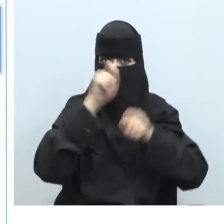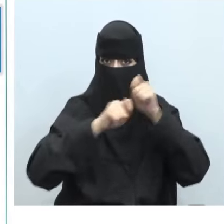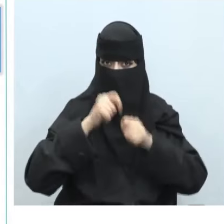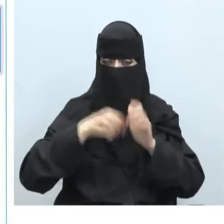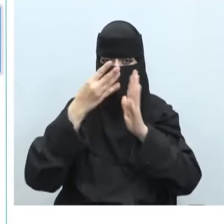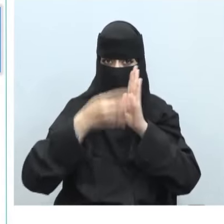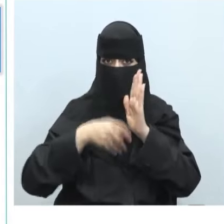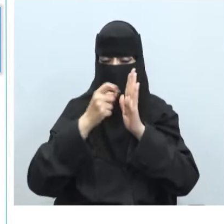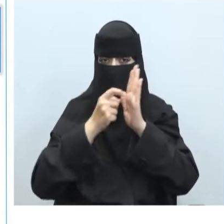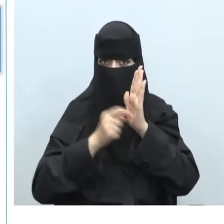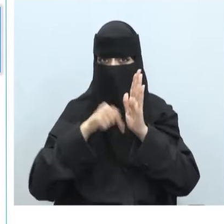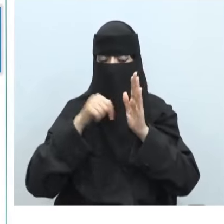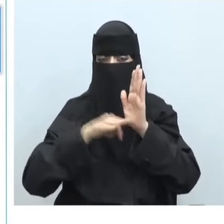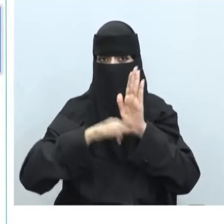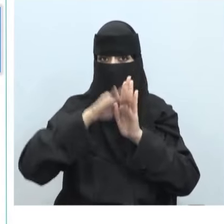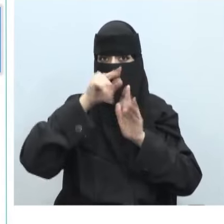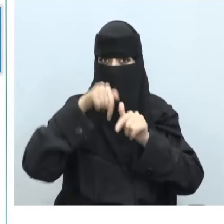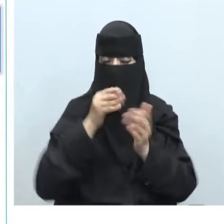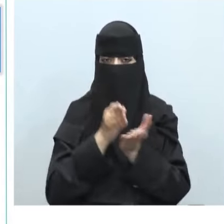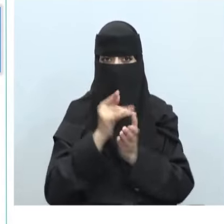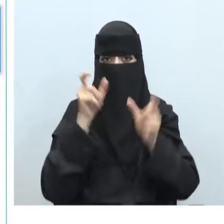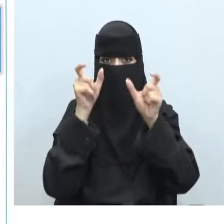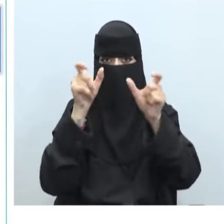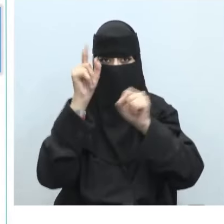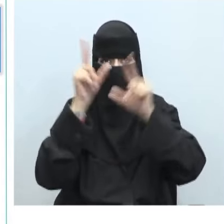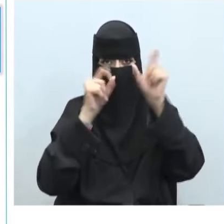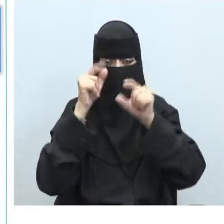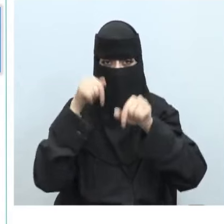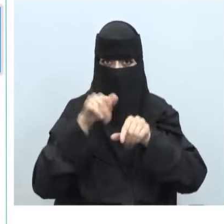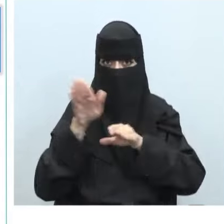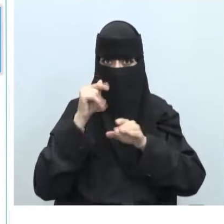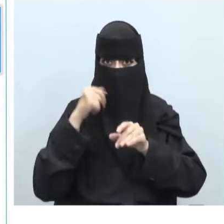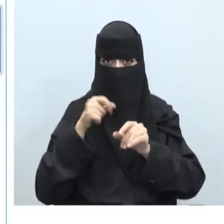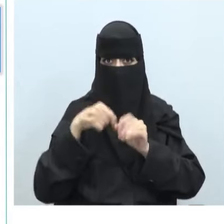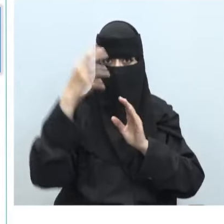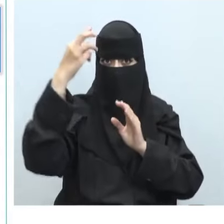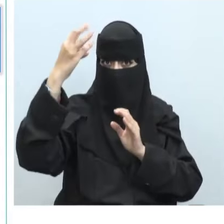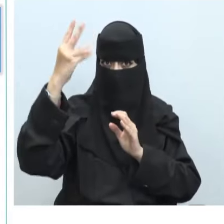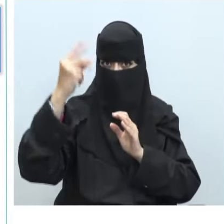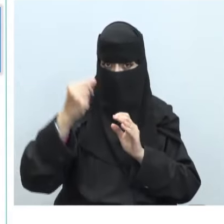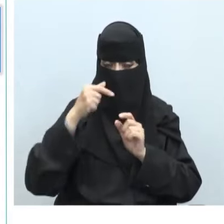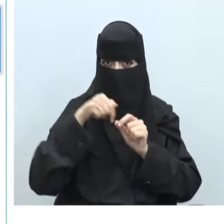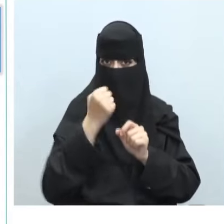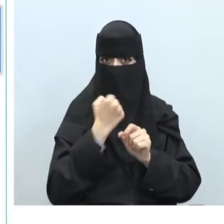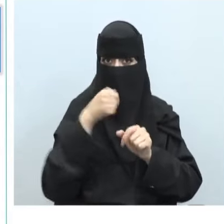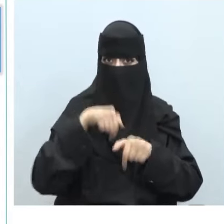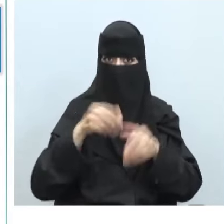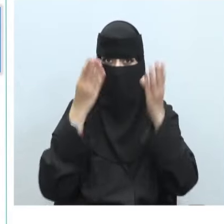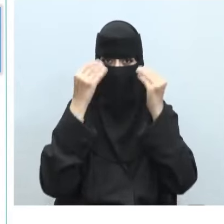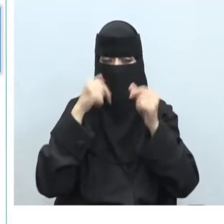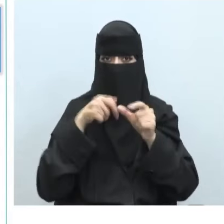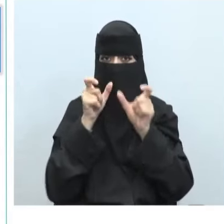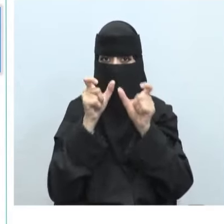والقوانين المنظمة لمجال الأمن السبراني من هذه الاعتبارات خصوصية البيانات